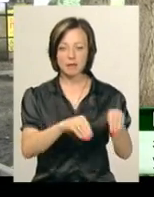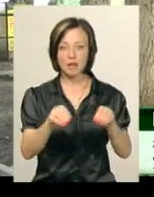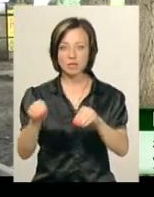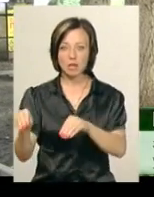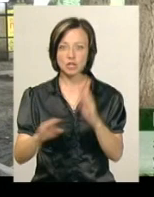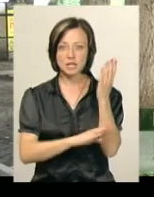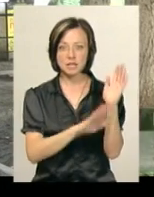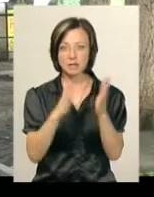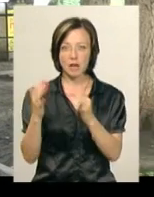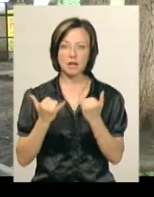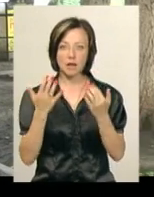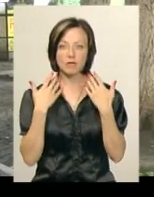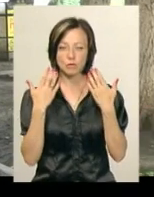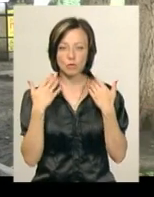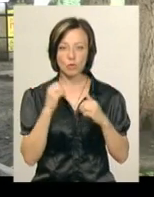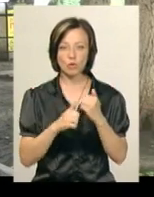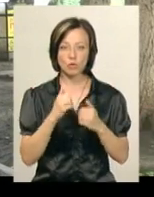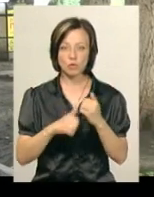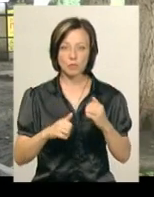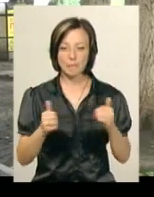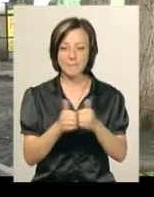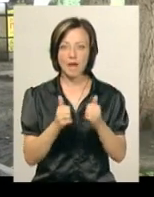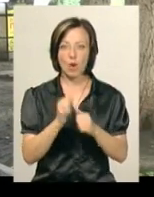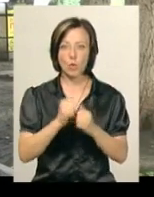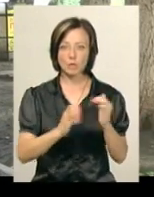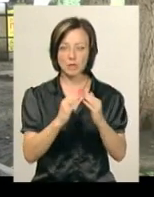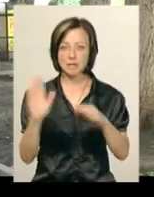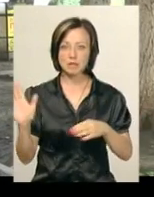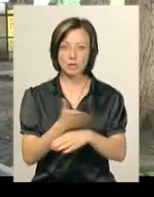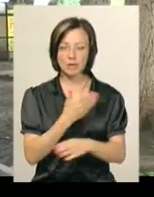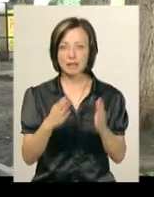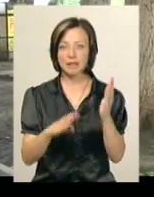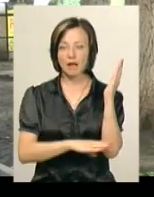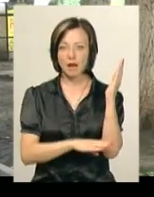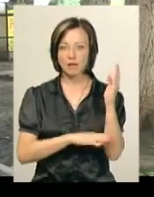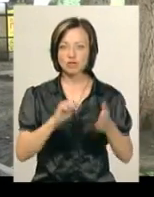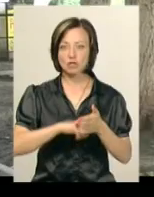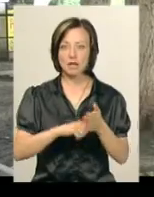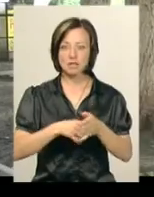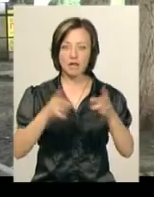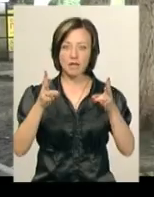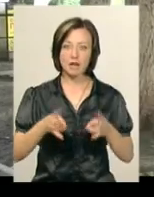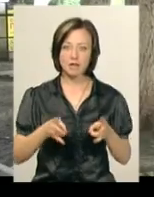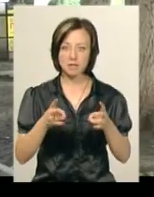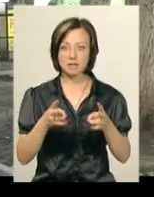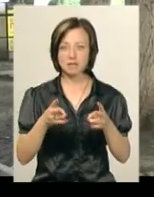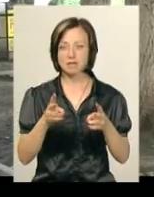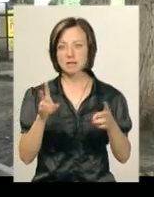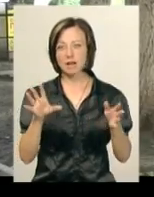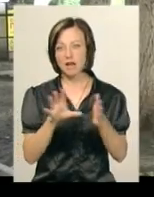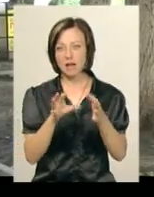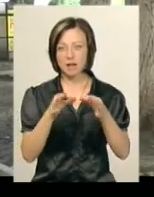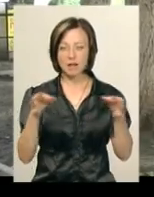сквери для відпочиваючих біля кожної забудови. Зносяться зелені насадження через аварійність комунікацій, тоді не